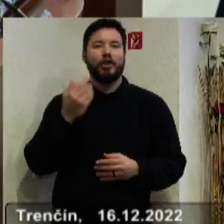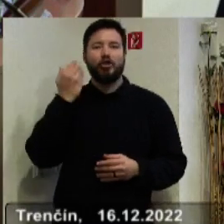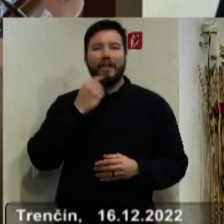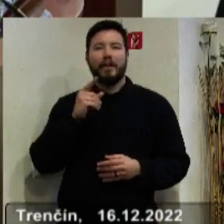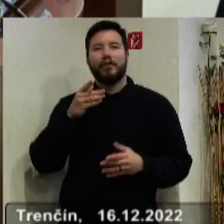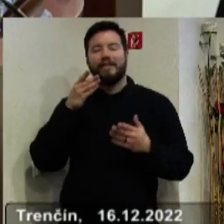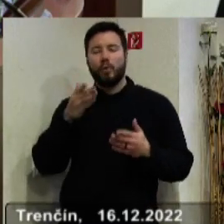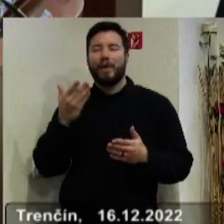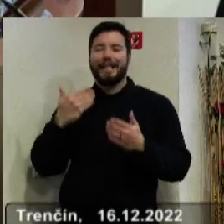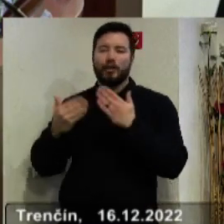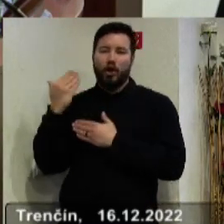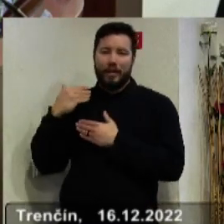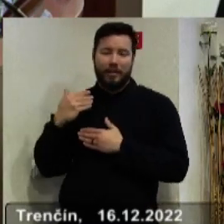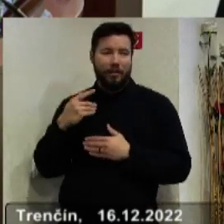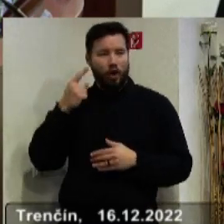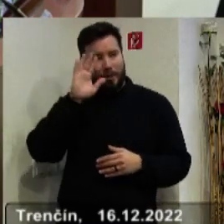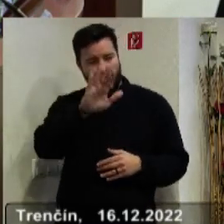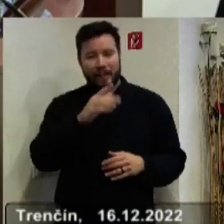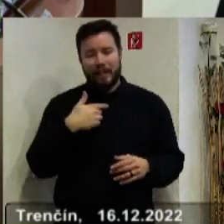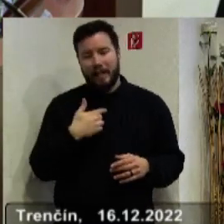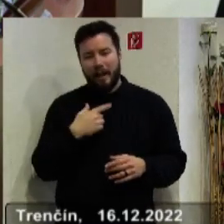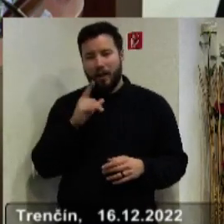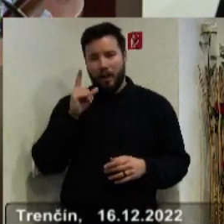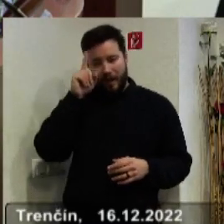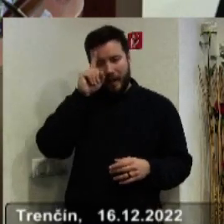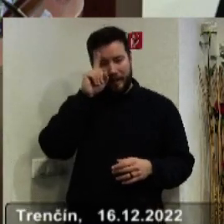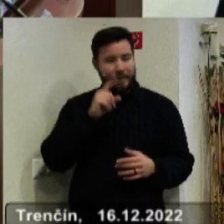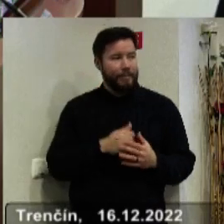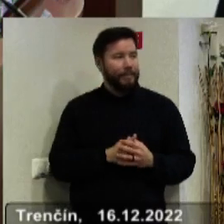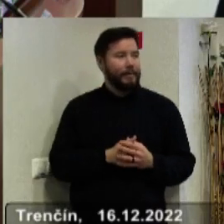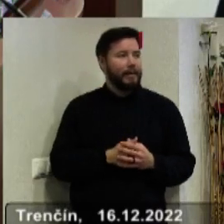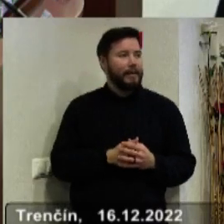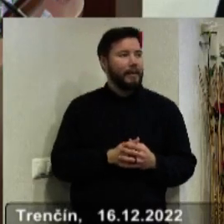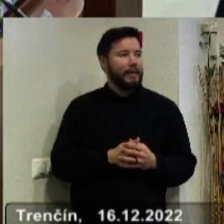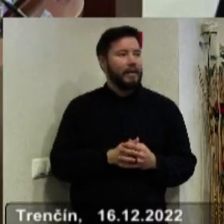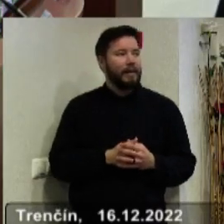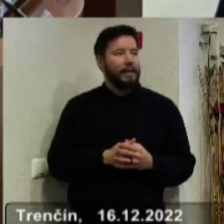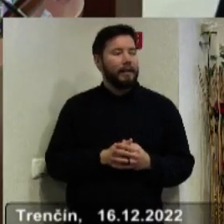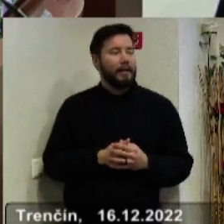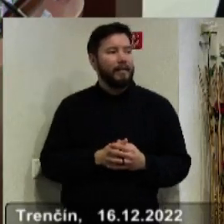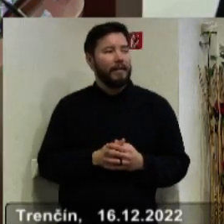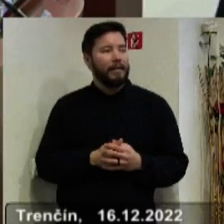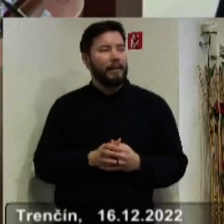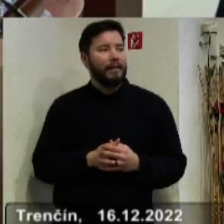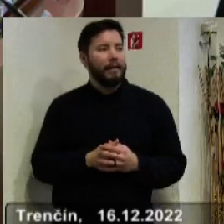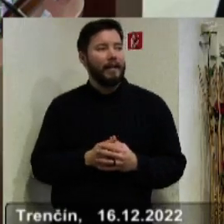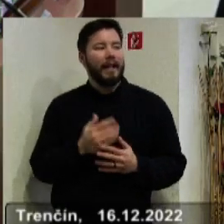teda venuje sa histórii ako odborník, ja skôr ako lajk. Ale veľmi sa aj venujem a chcem povedať, že